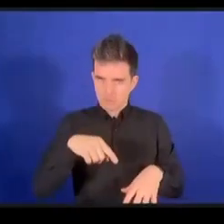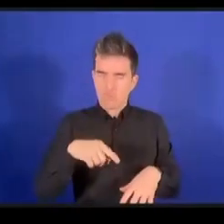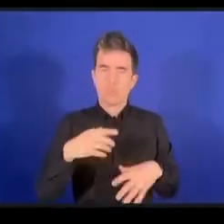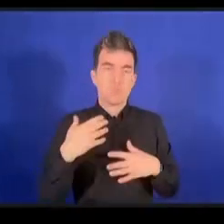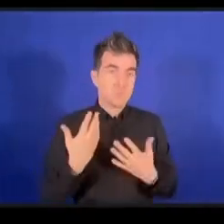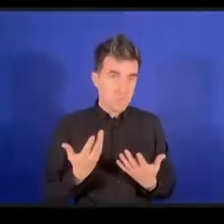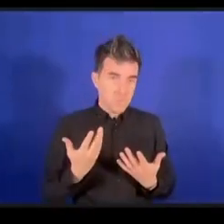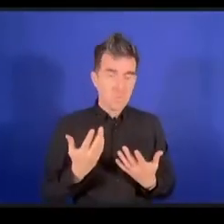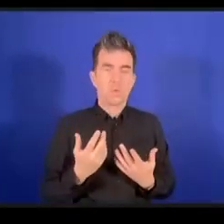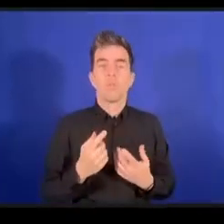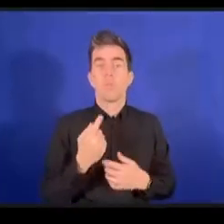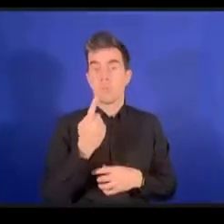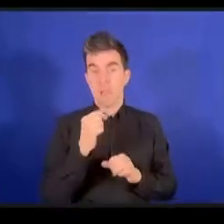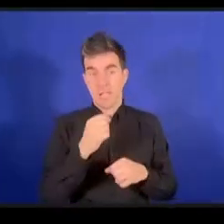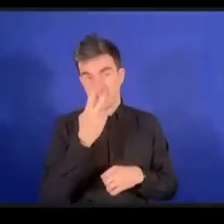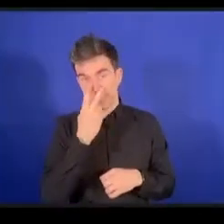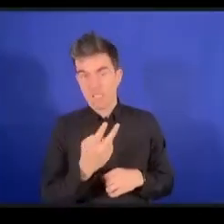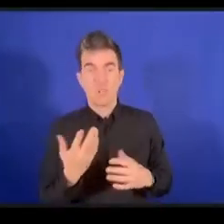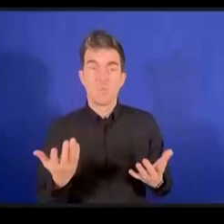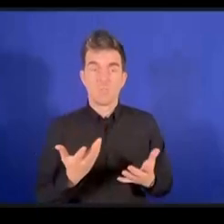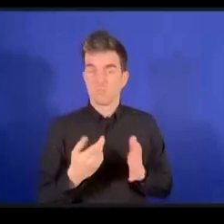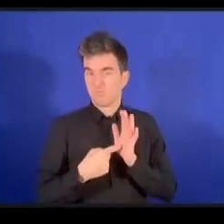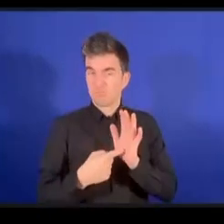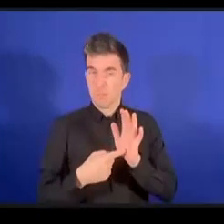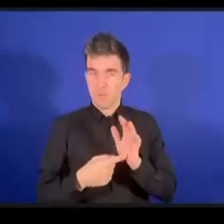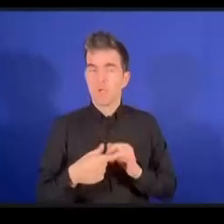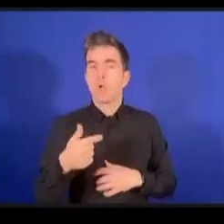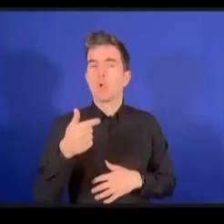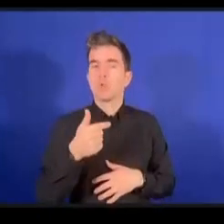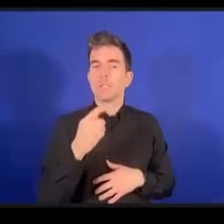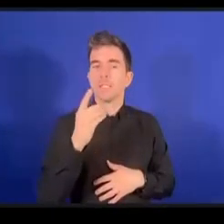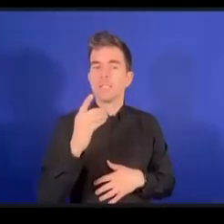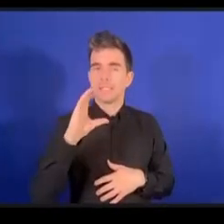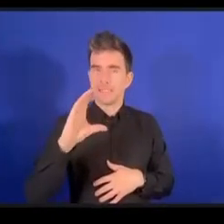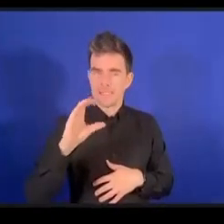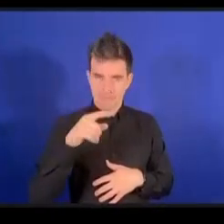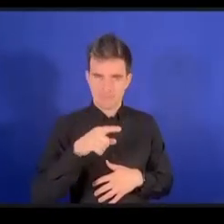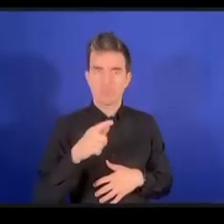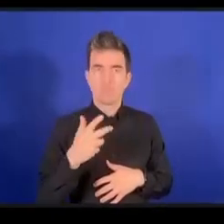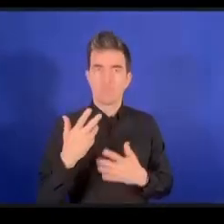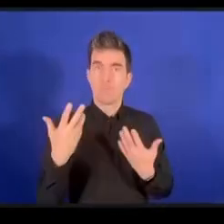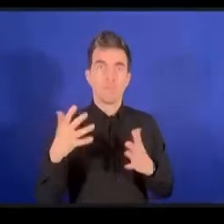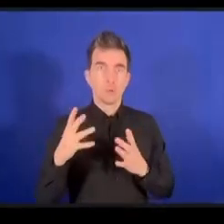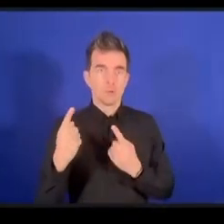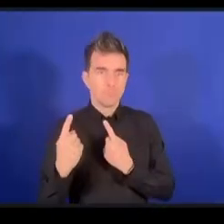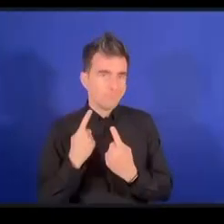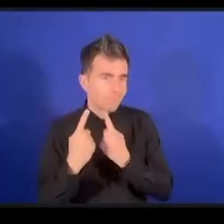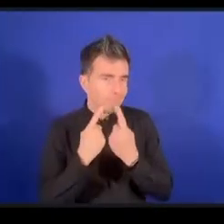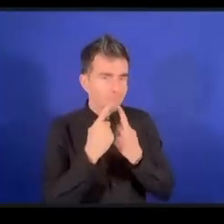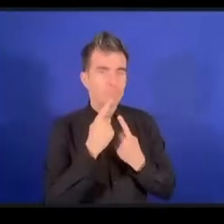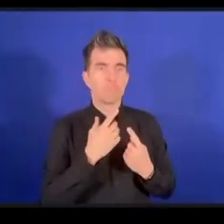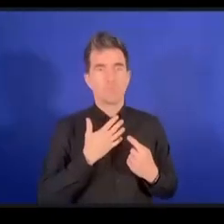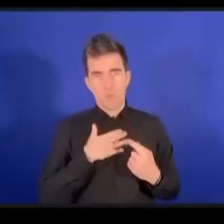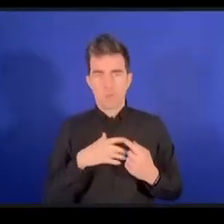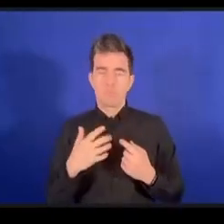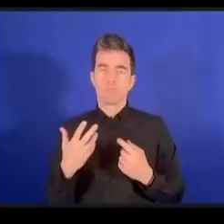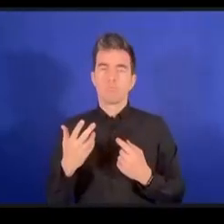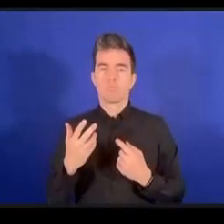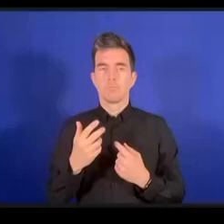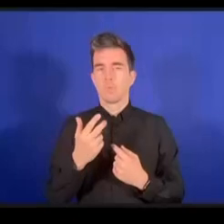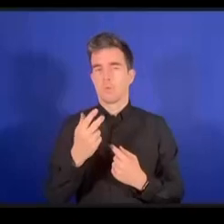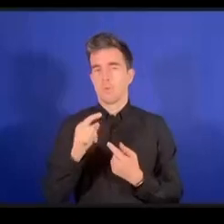الصناعة أعتقد بأن الاتفاق الرقمي العالمي غطى أيضا هذه المسائل متعلقة